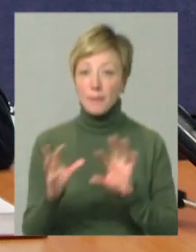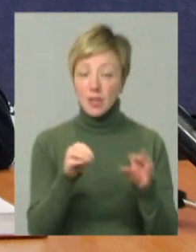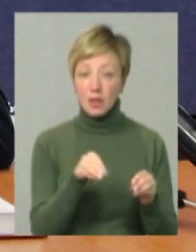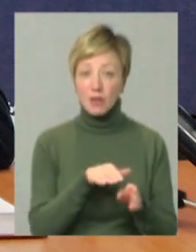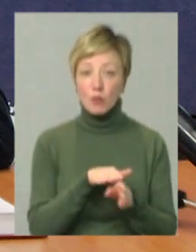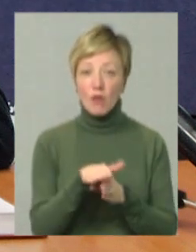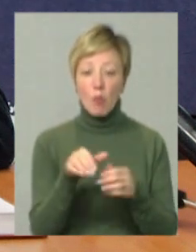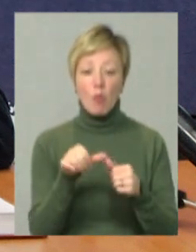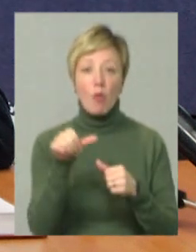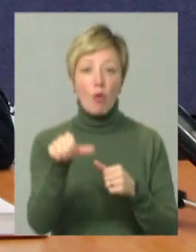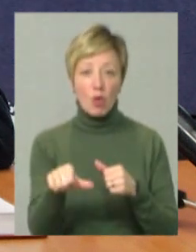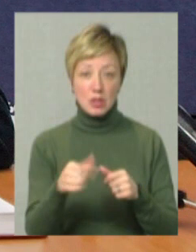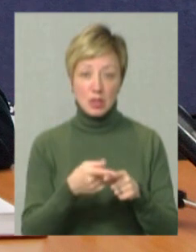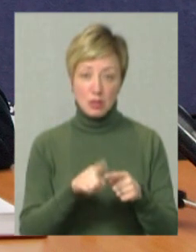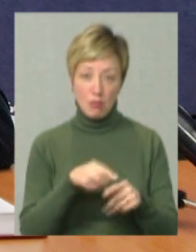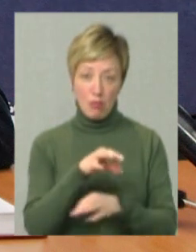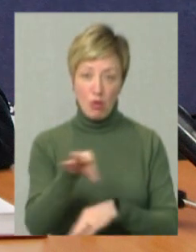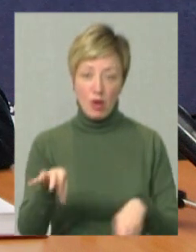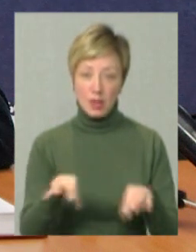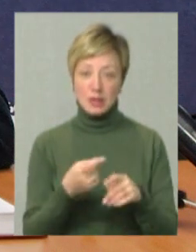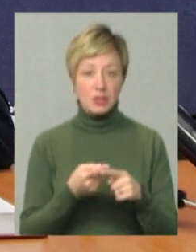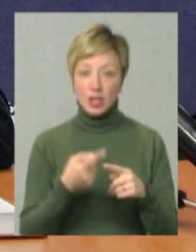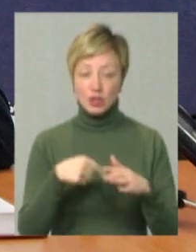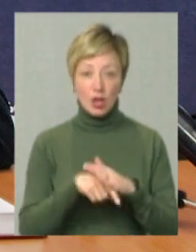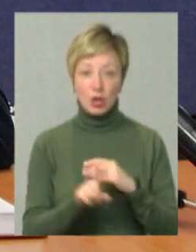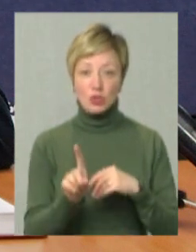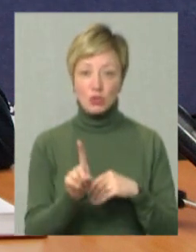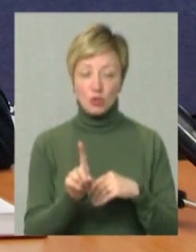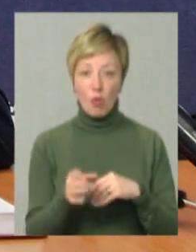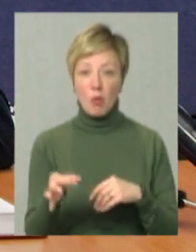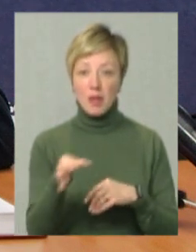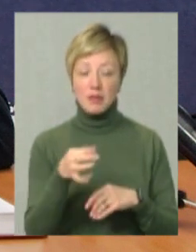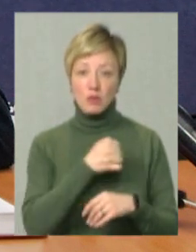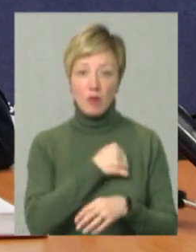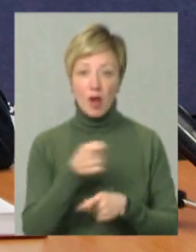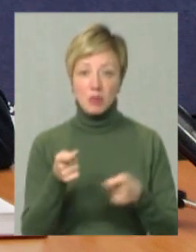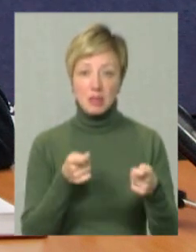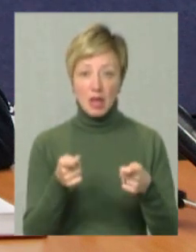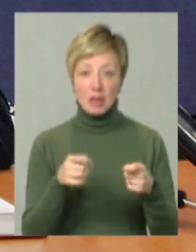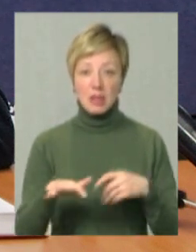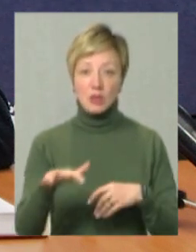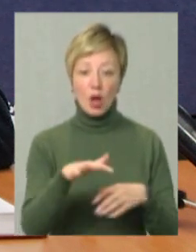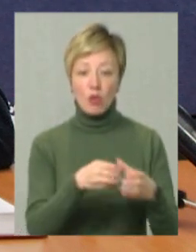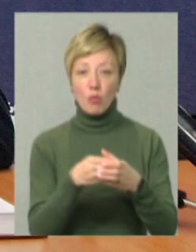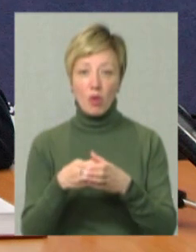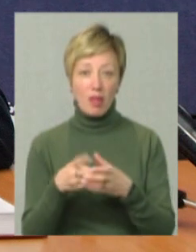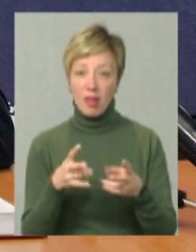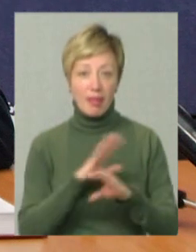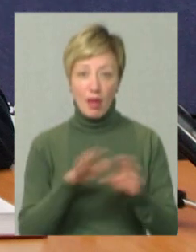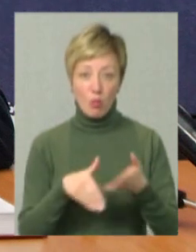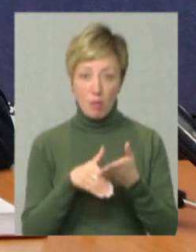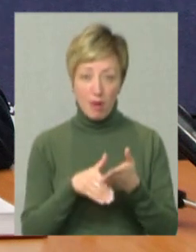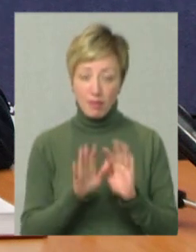поза цим проєктом. Це не означає, що обласна військова адміністрація, територіальні громади не